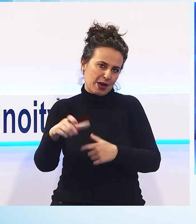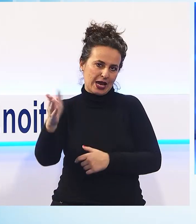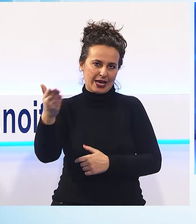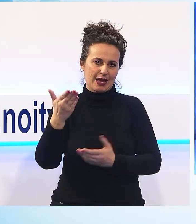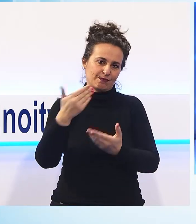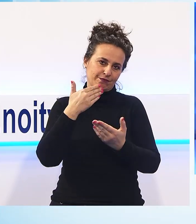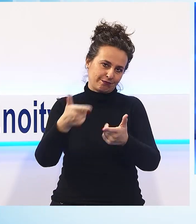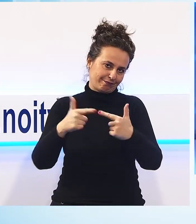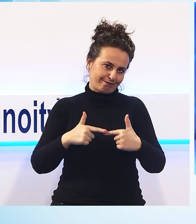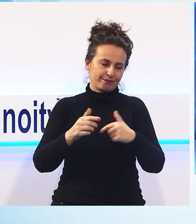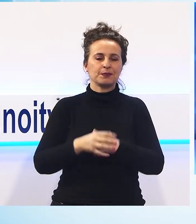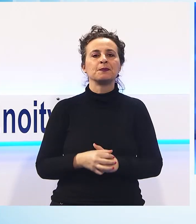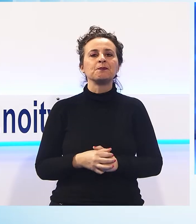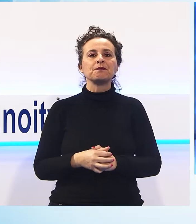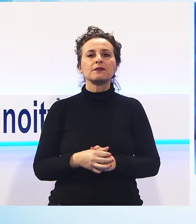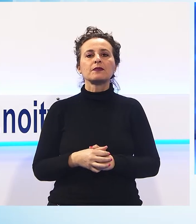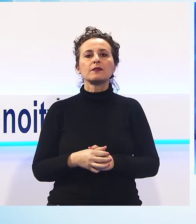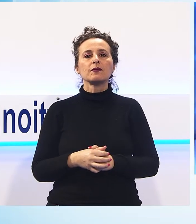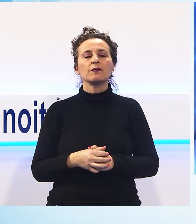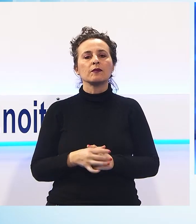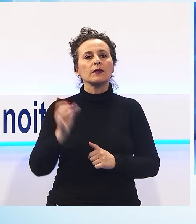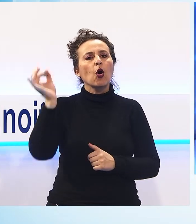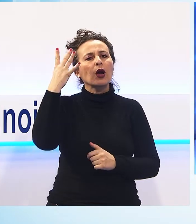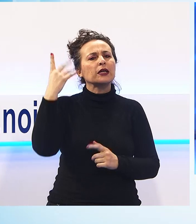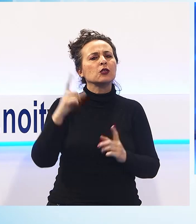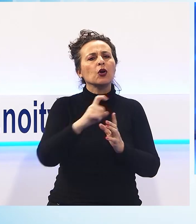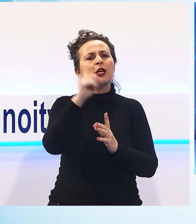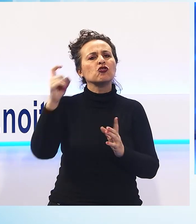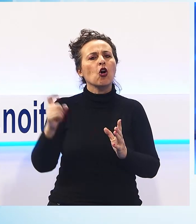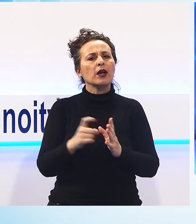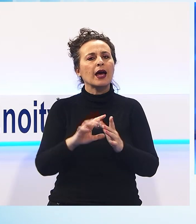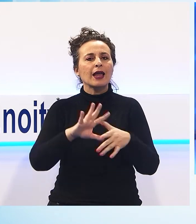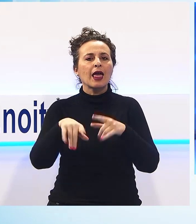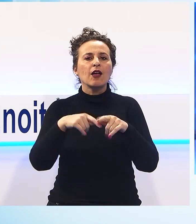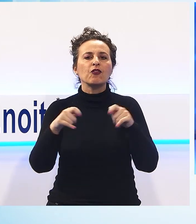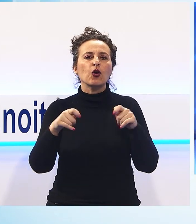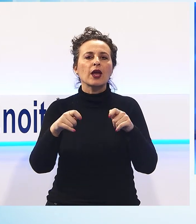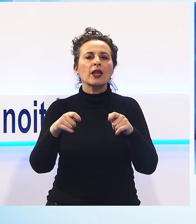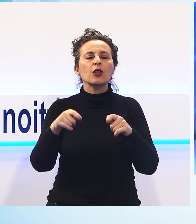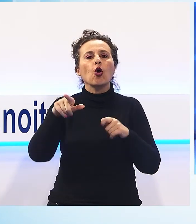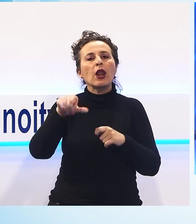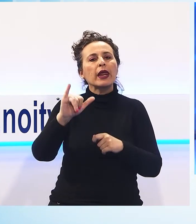Per in occasione della giornata del Fiocchetto Lilla